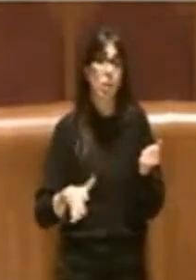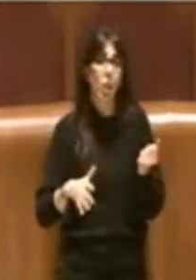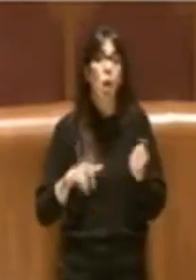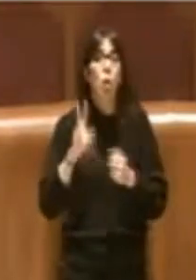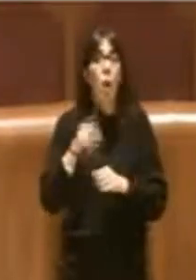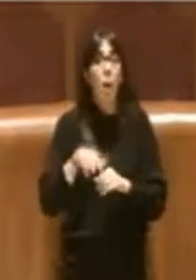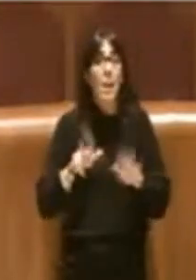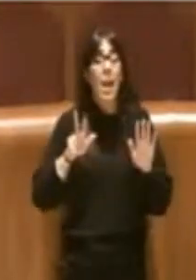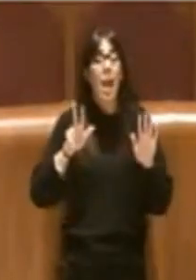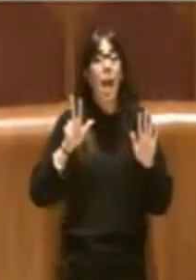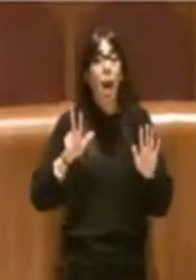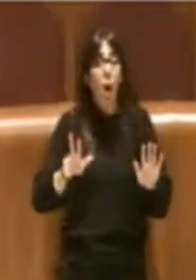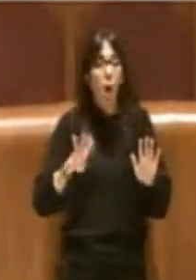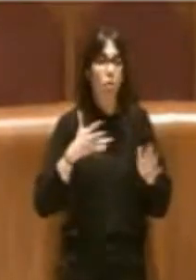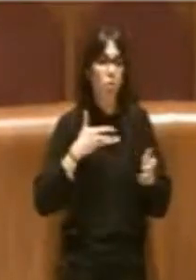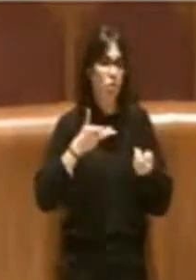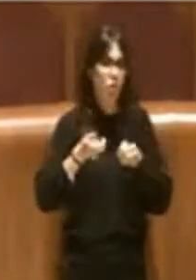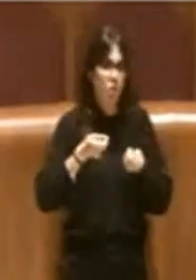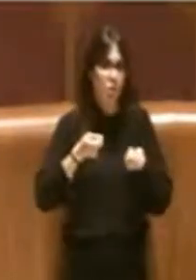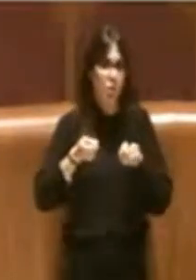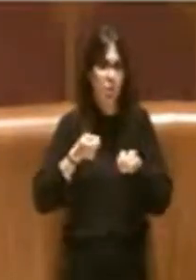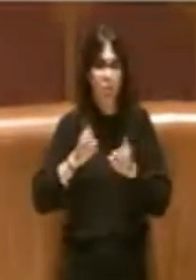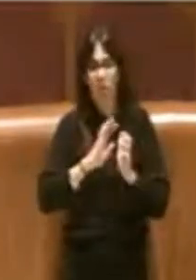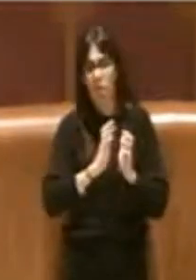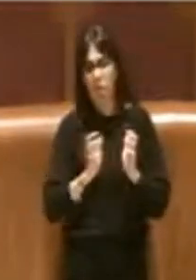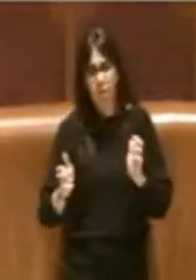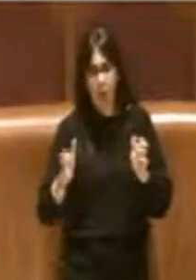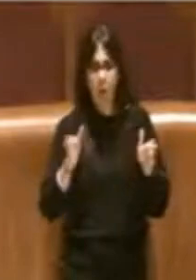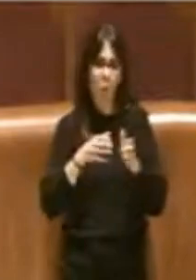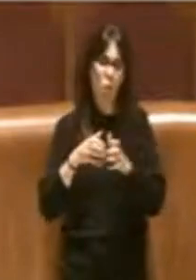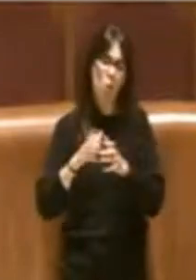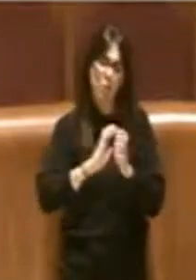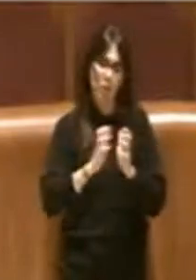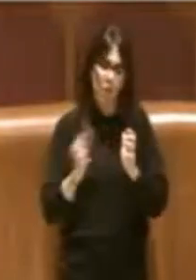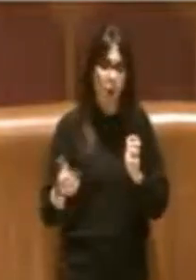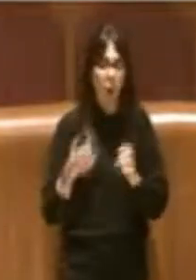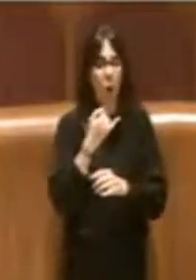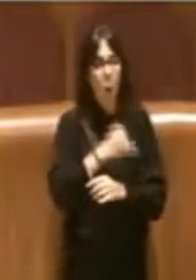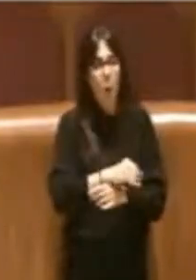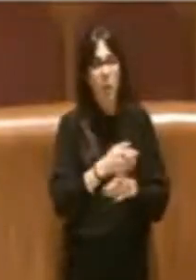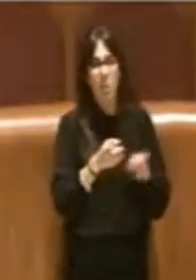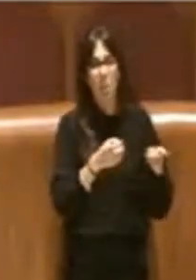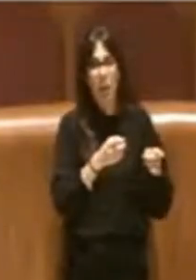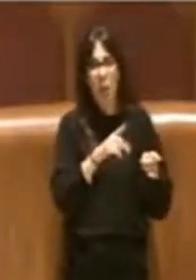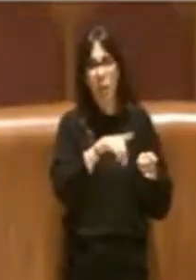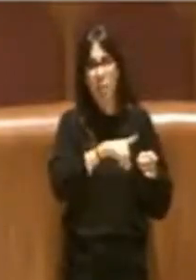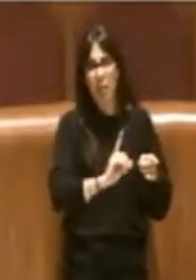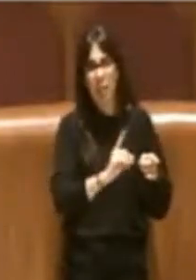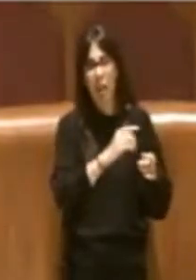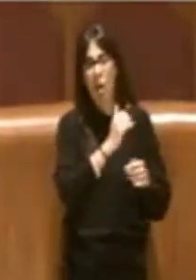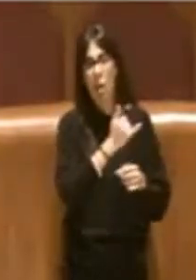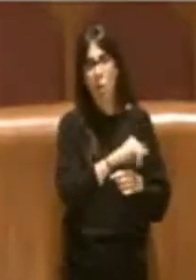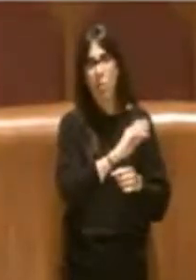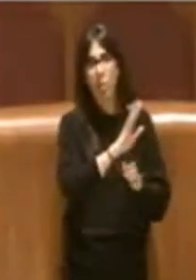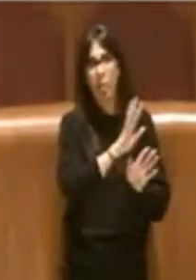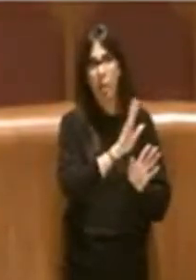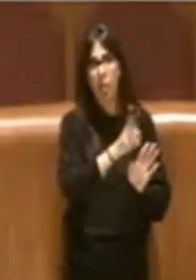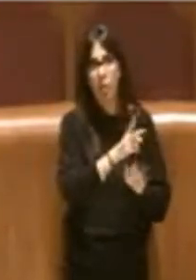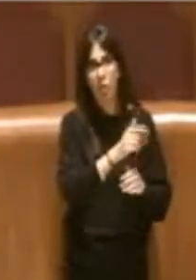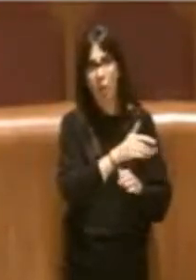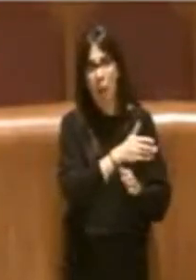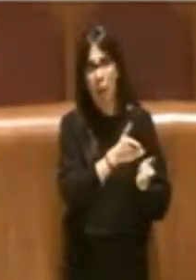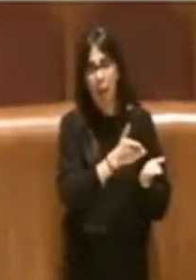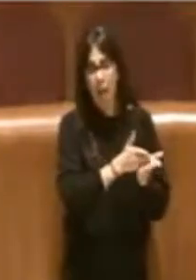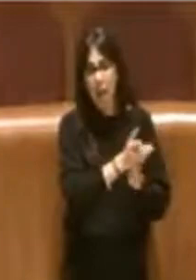di diversa colorazione le ultime erano state del PD insomma gli ultimi 10-12 anni insomma però vabbè questo è un